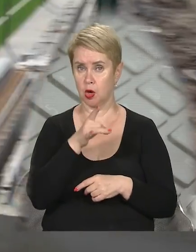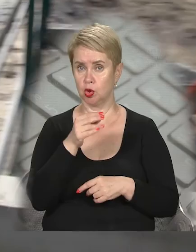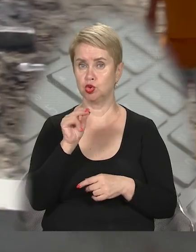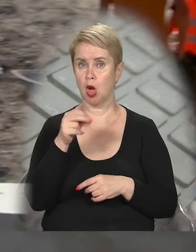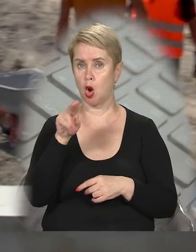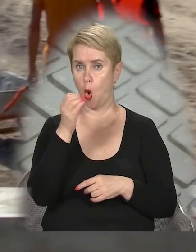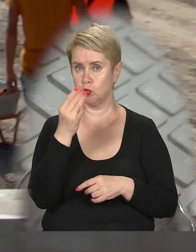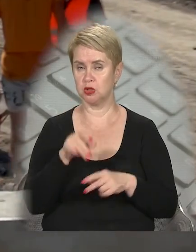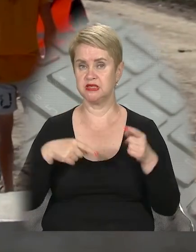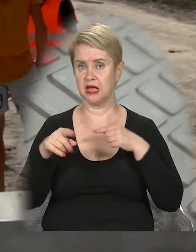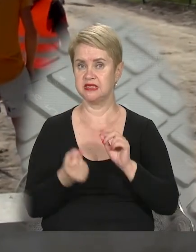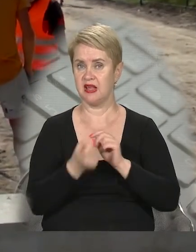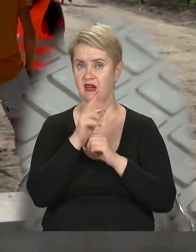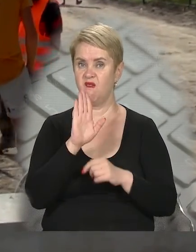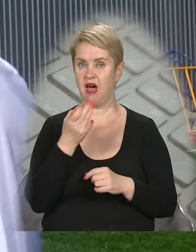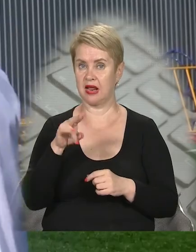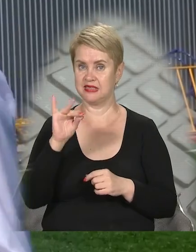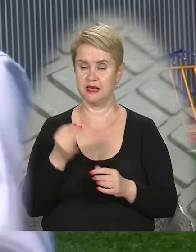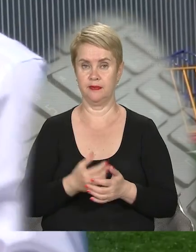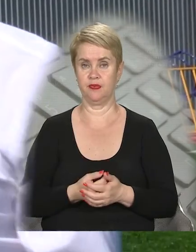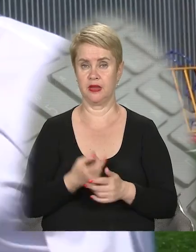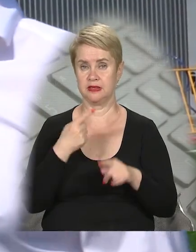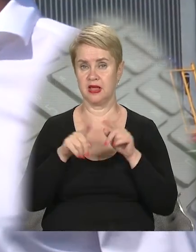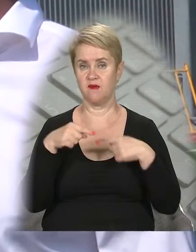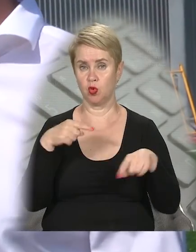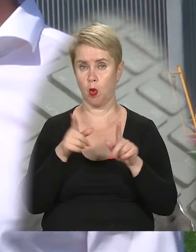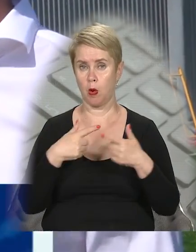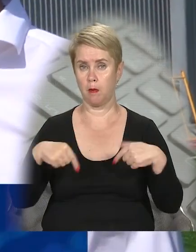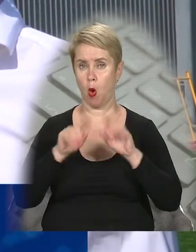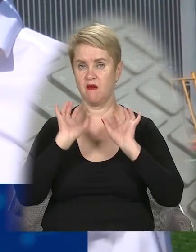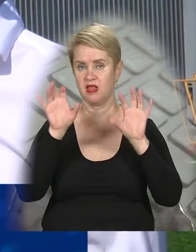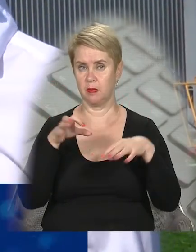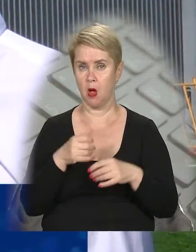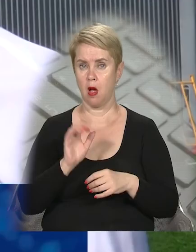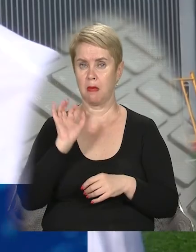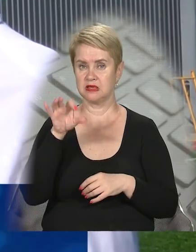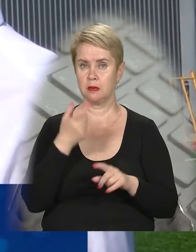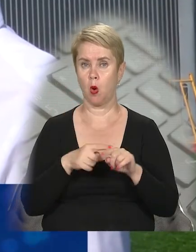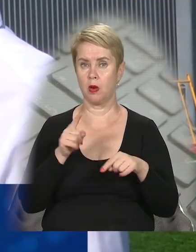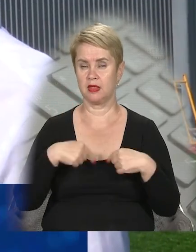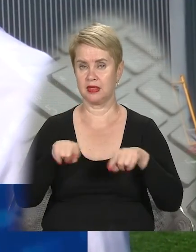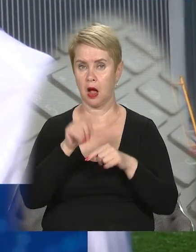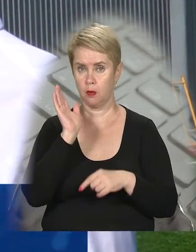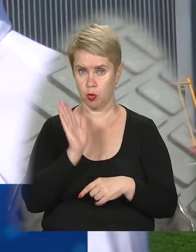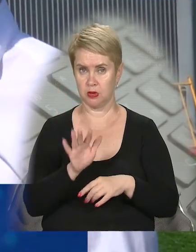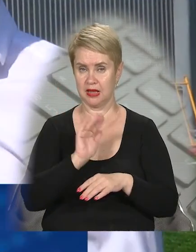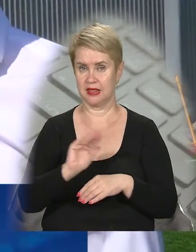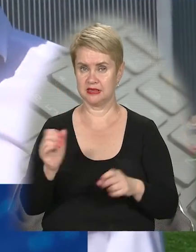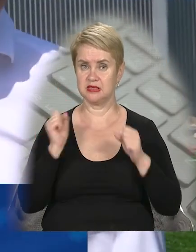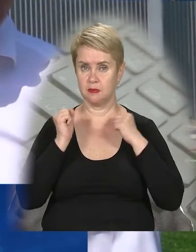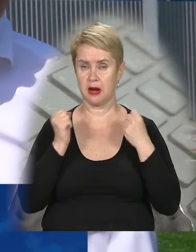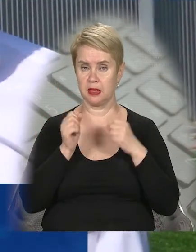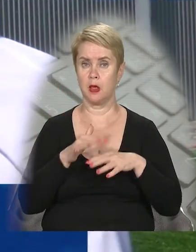Чирьомушки стадіон з'явиться вже у вересні. Тут футбольне поле, волейбольне поле, баскетбольне поле. Будуть також дітські